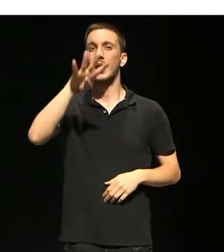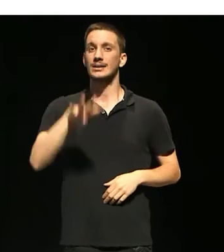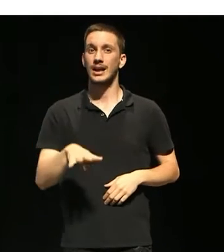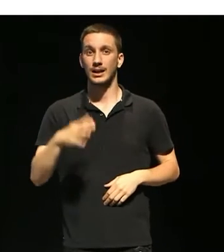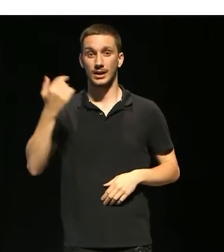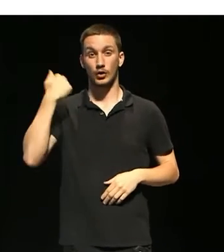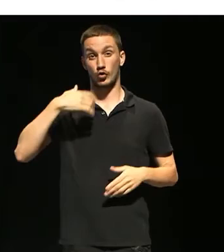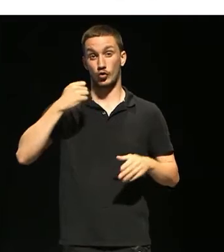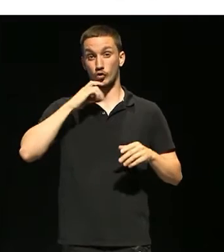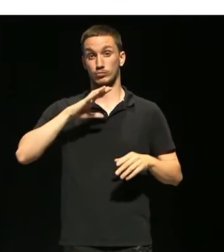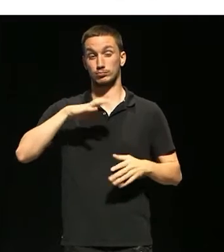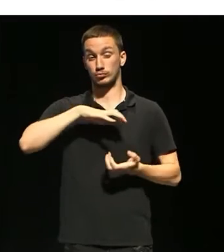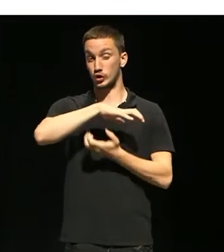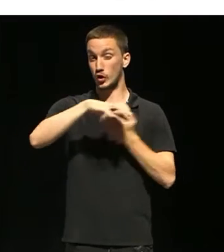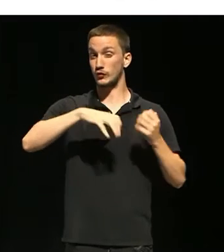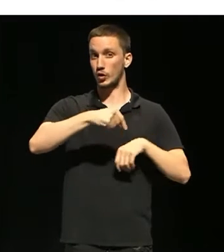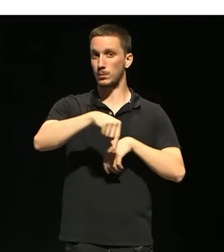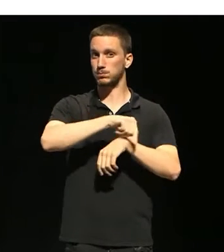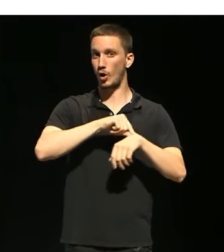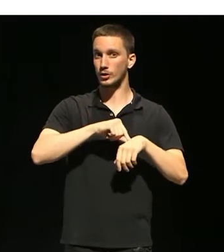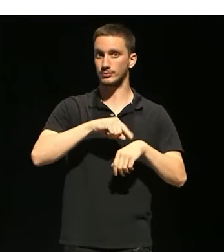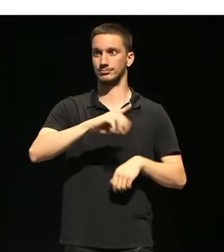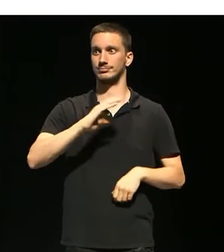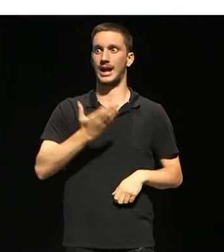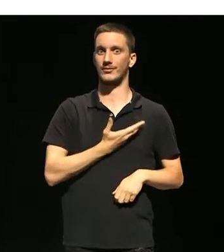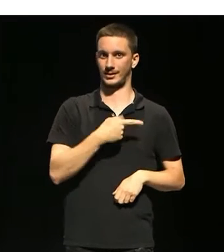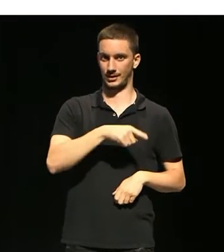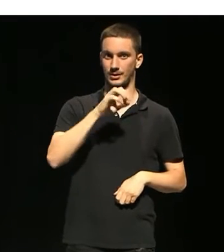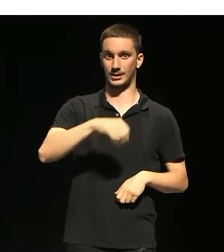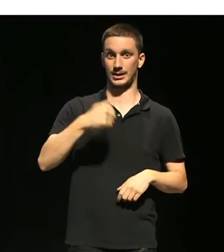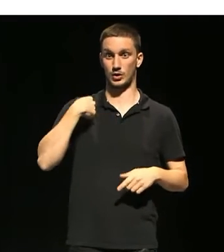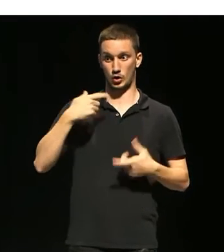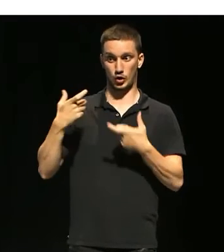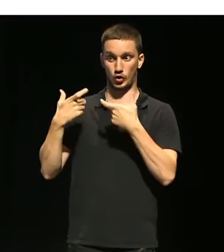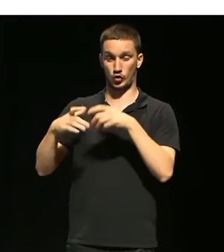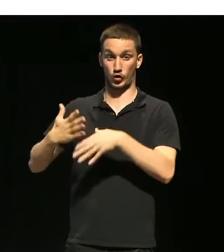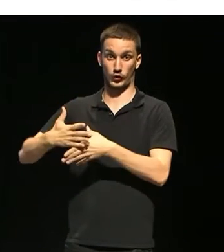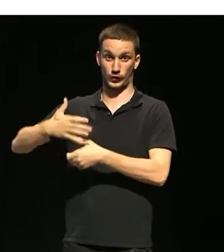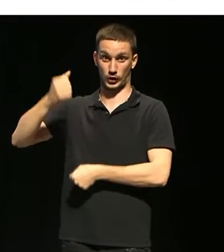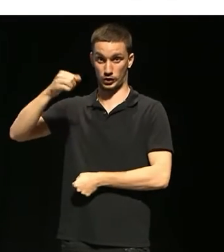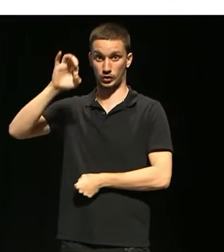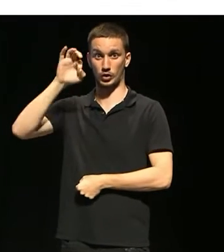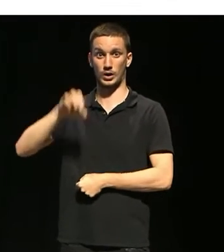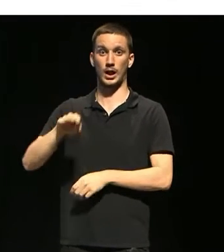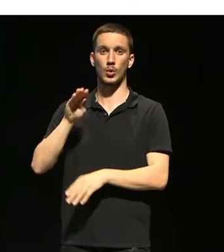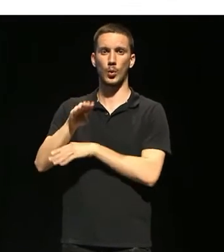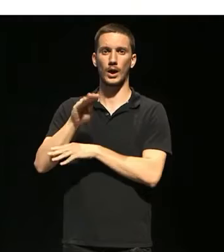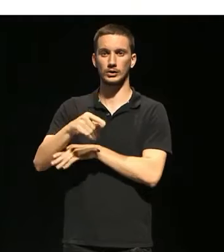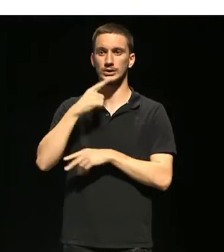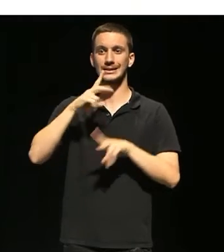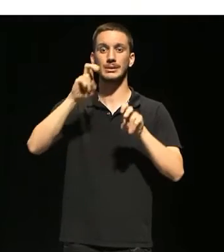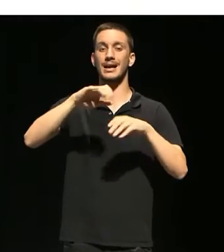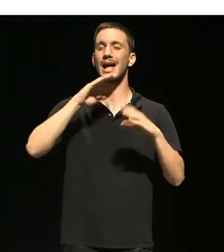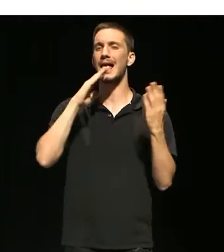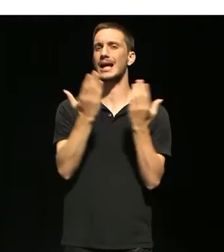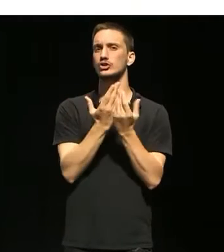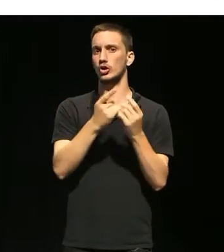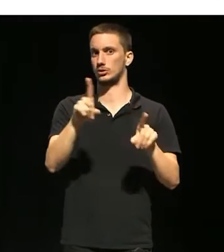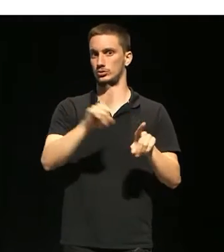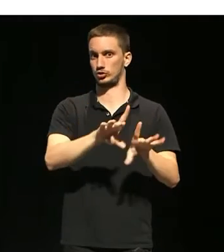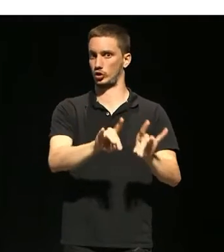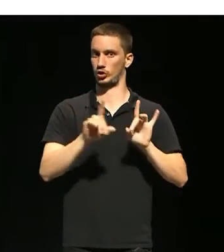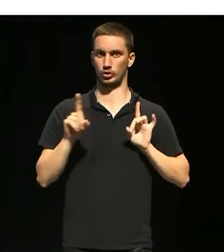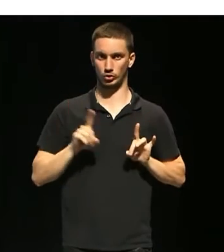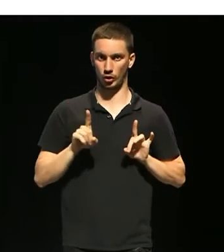conflicte polític. I que des de la Federació d'Educació i des de la CON sempre han demanat que no es toqués l'escola i que es deixés